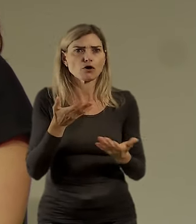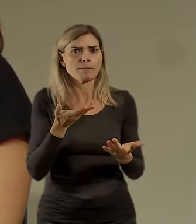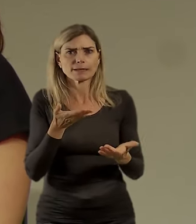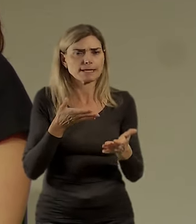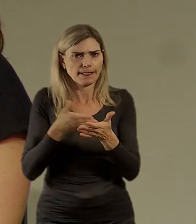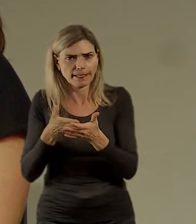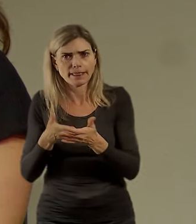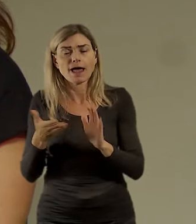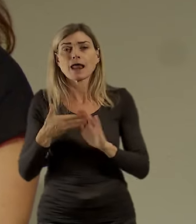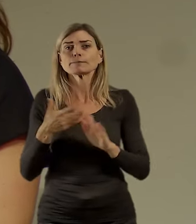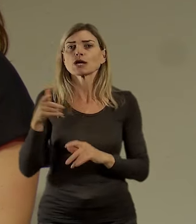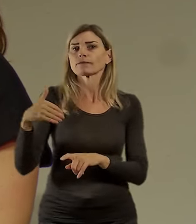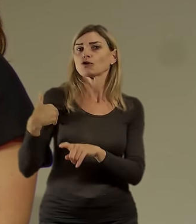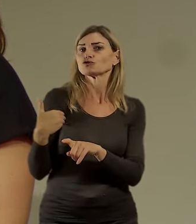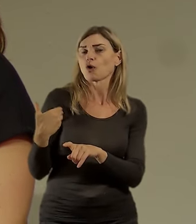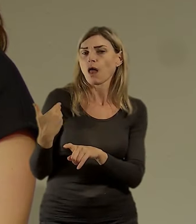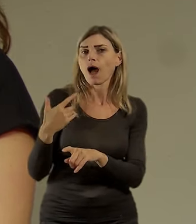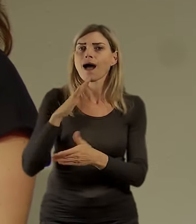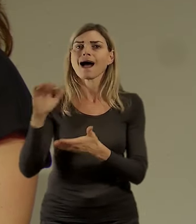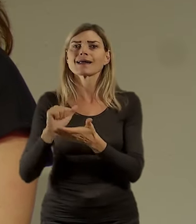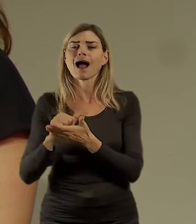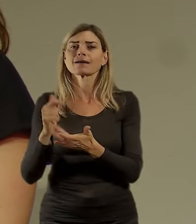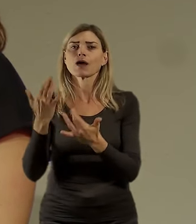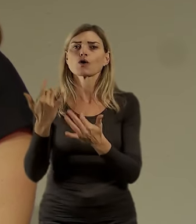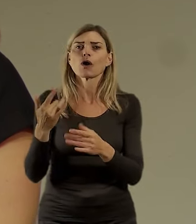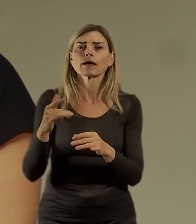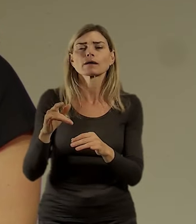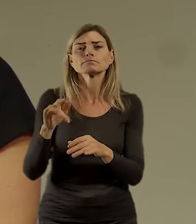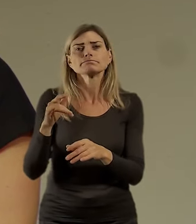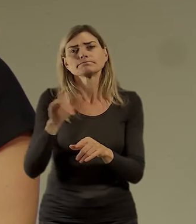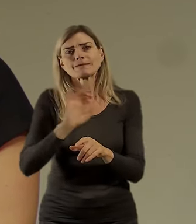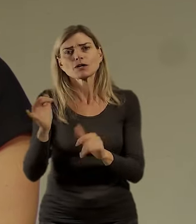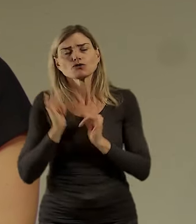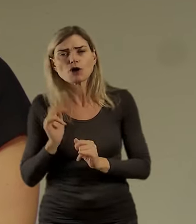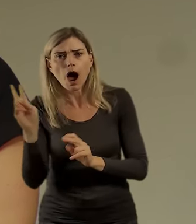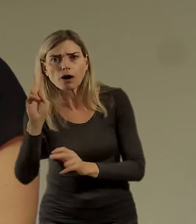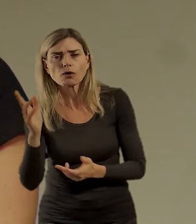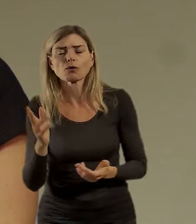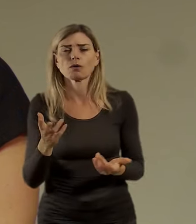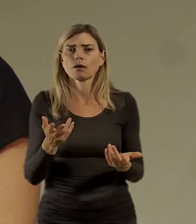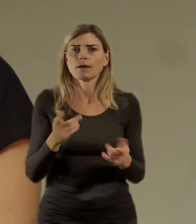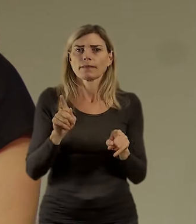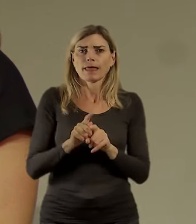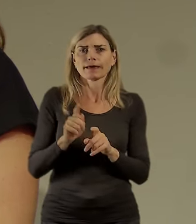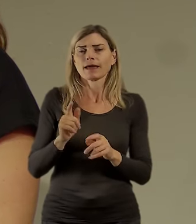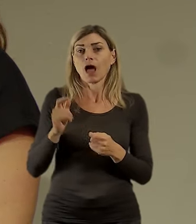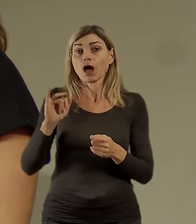kapacitách těch škol. To máme problém vůbec tady v Praze. A ještě, aby jsme to získali ještě od kolegu z vedlejšího kraje. Takže